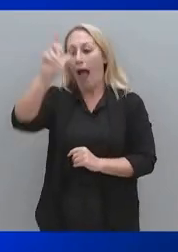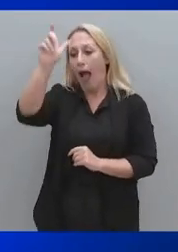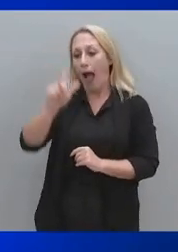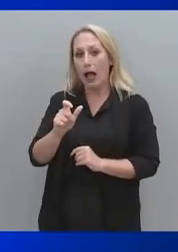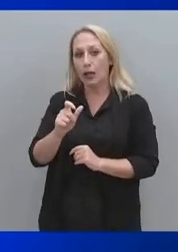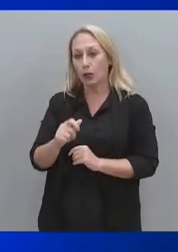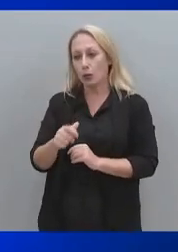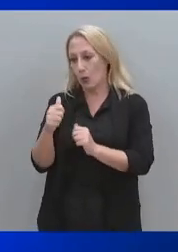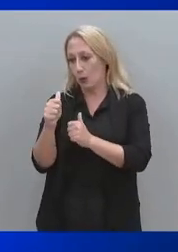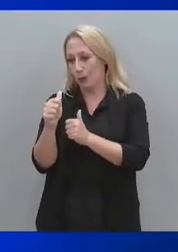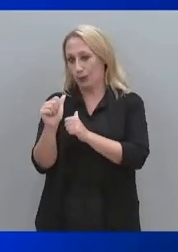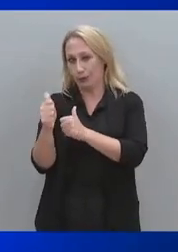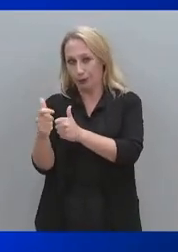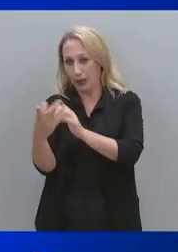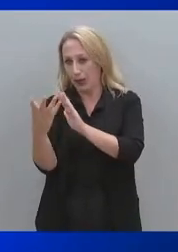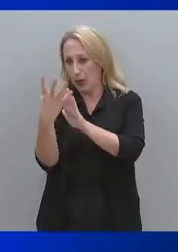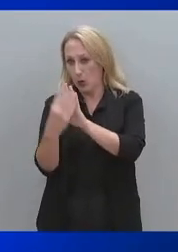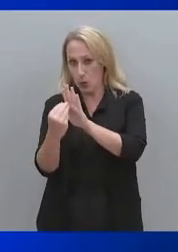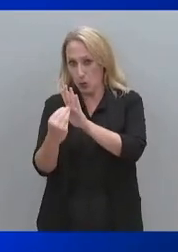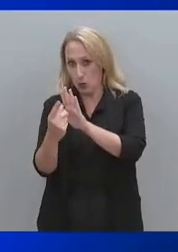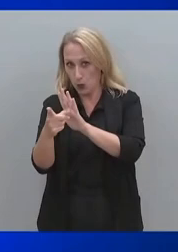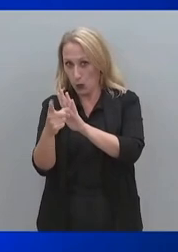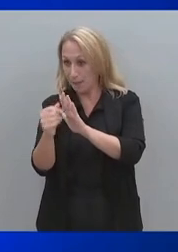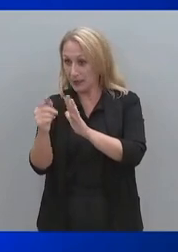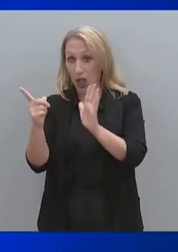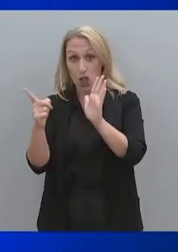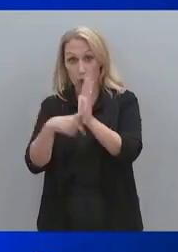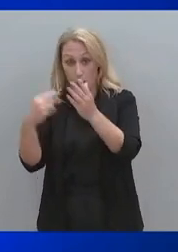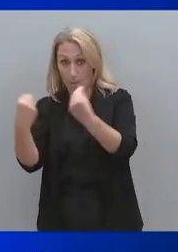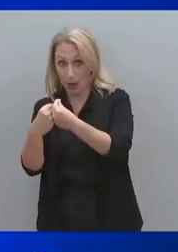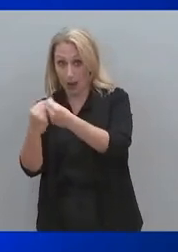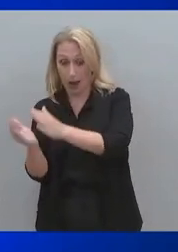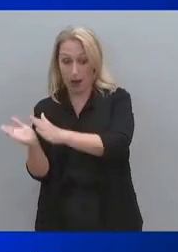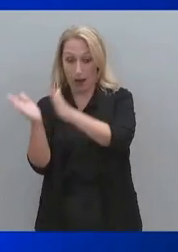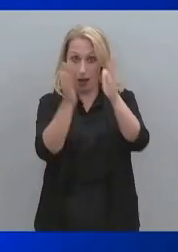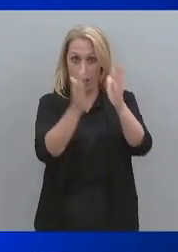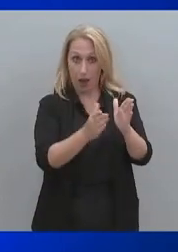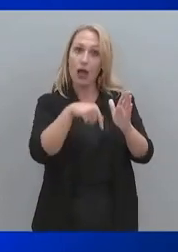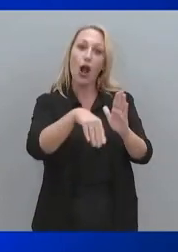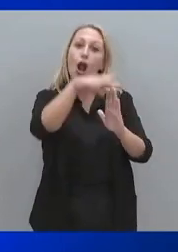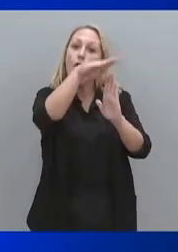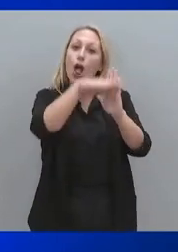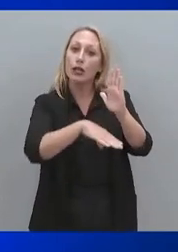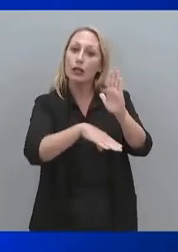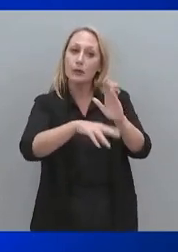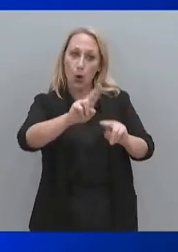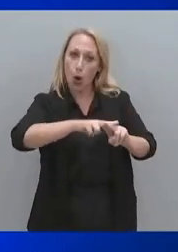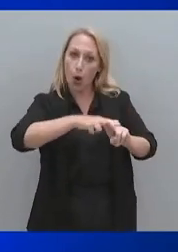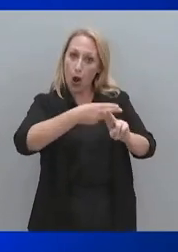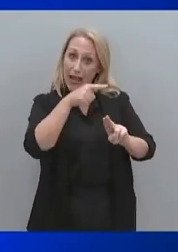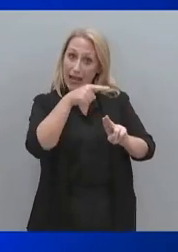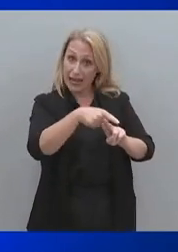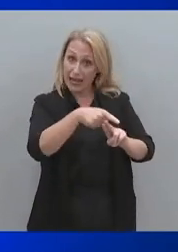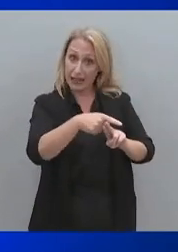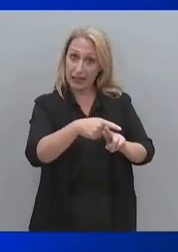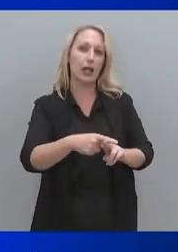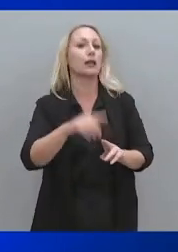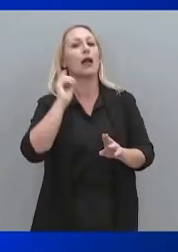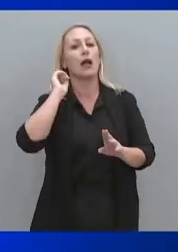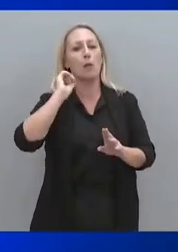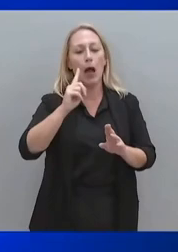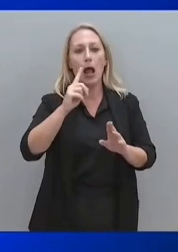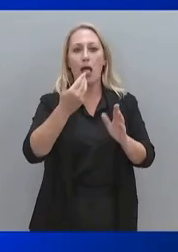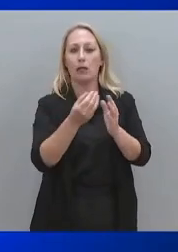λογισμικών. Επιτρέψτε μου να κάνω μία αναφορά σε αυτό στο σύστημα Predator. Το οποίο να βριθεί γιατί δεν είναι το μόνο, ξέρετε. Υπάρχουν πολλά